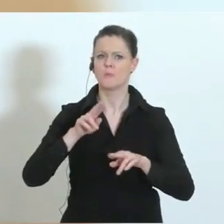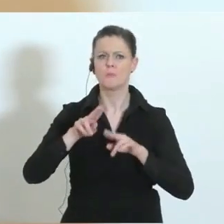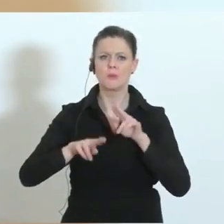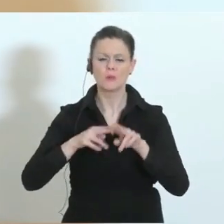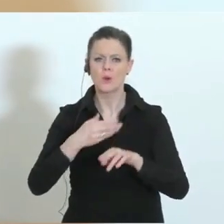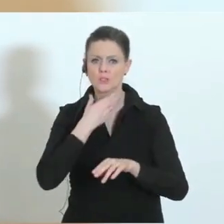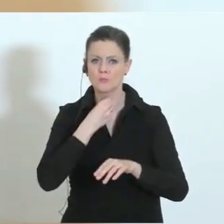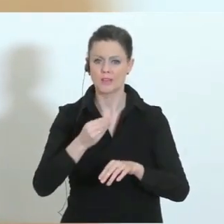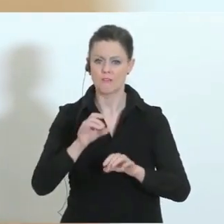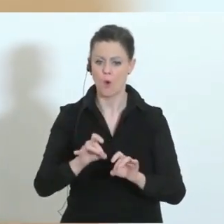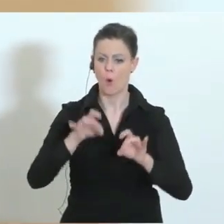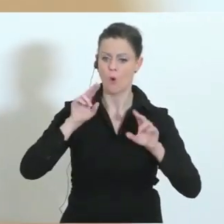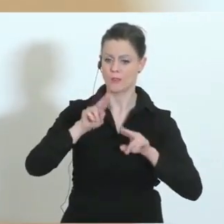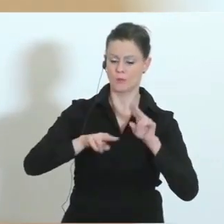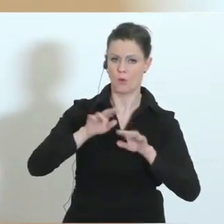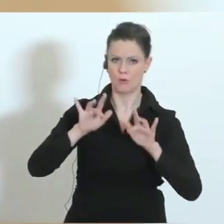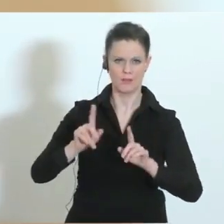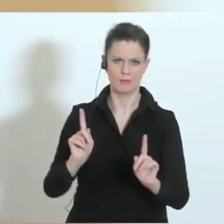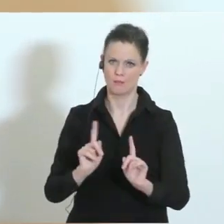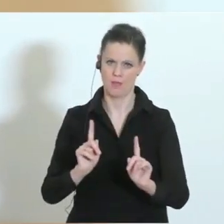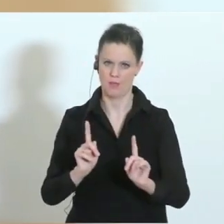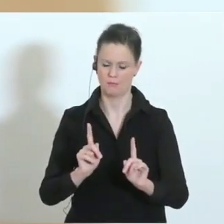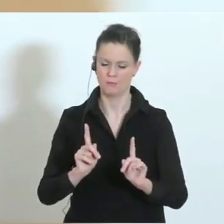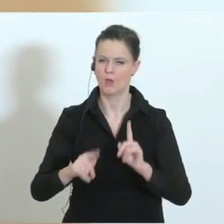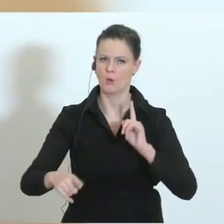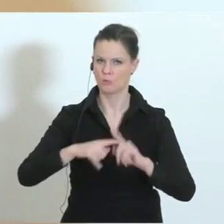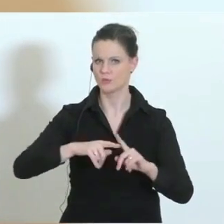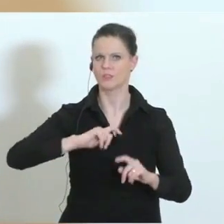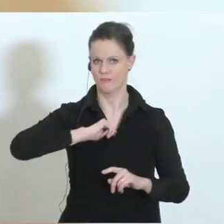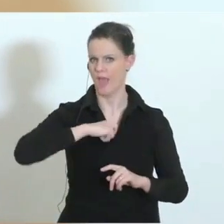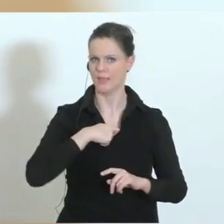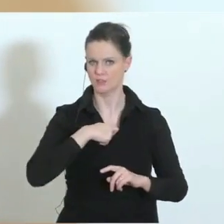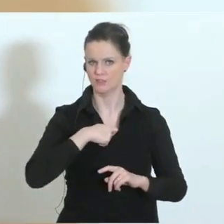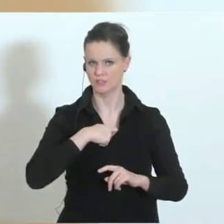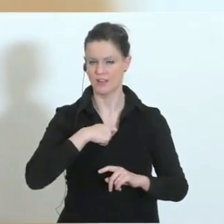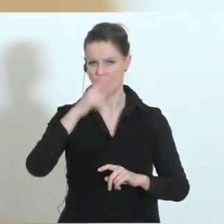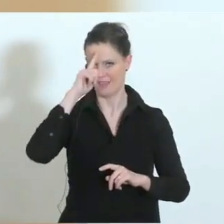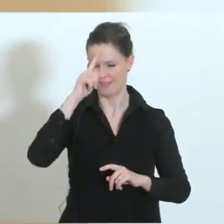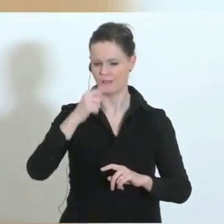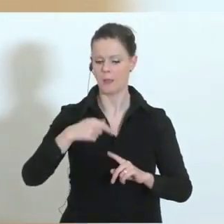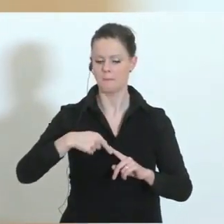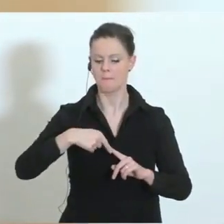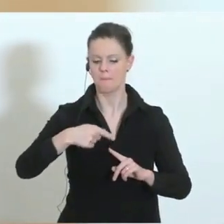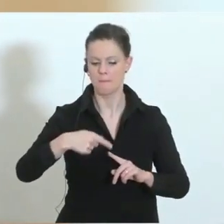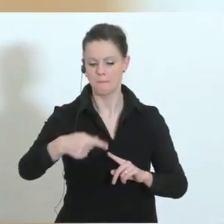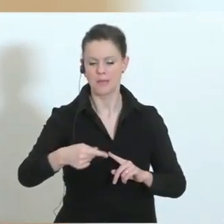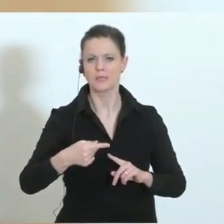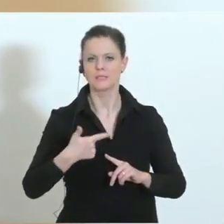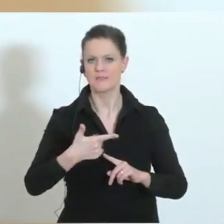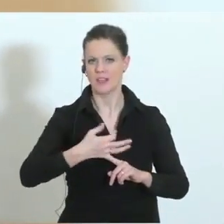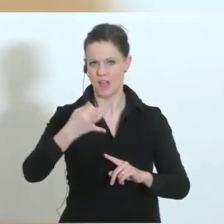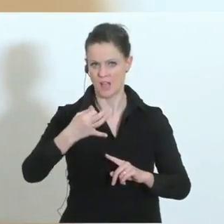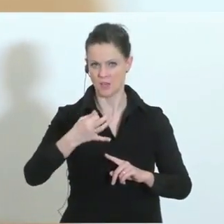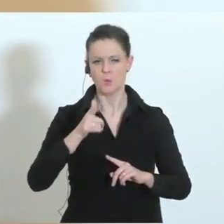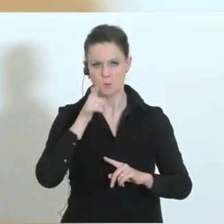Betreuung bleibt. Das ist das Entscheidende. Da bin ich guten Mutes und ich denke, wir können Ihnen in zwei Tagen schon mehr im